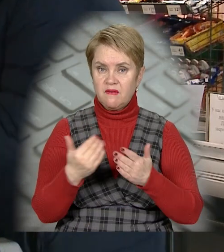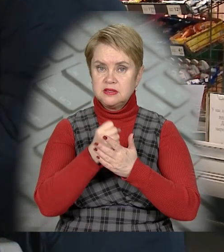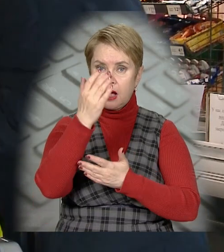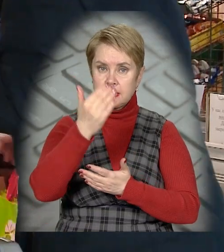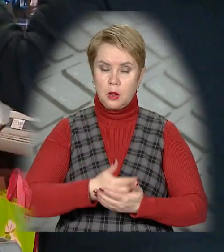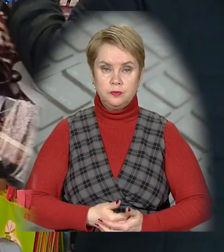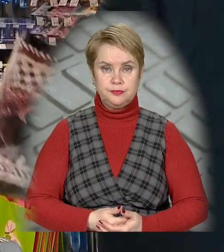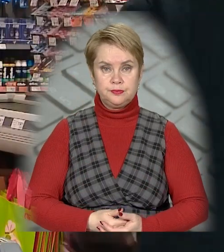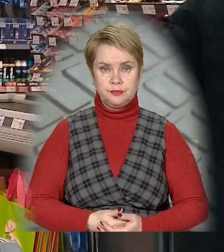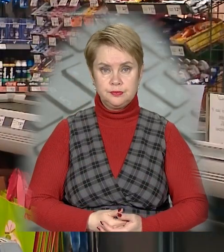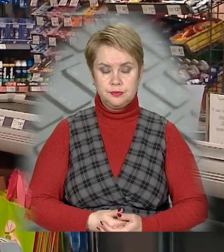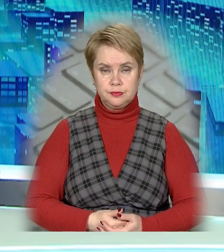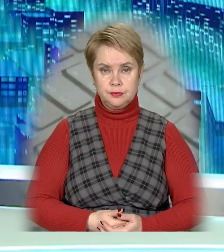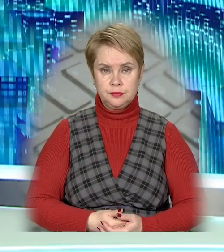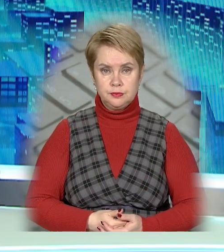Новини 11 каналу.